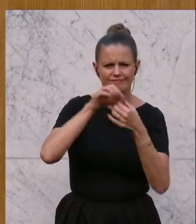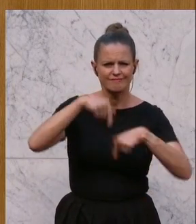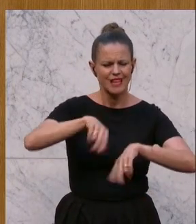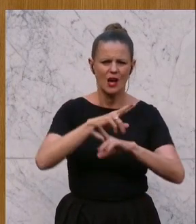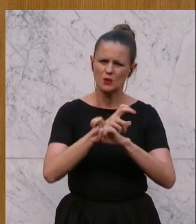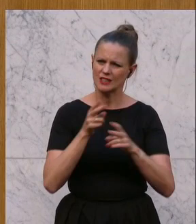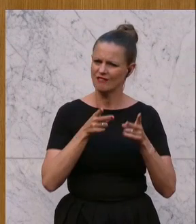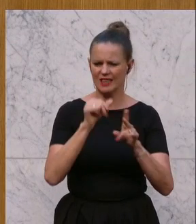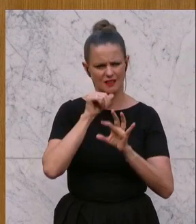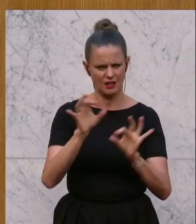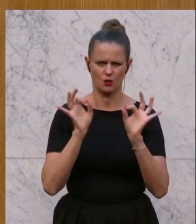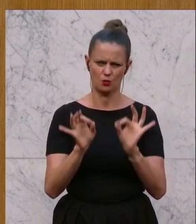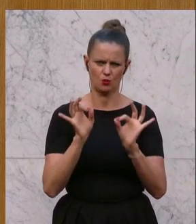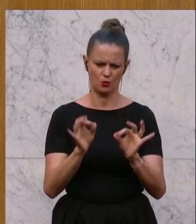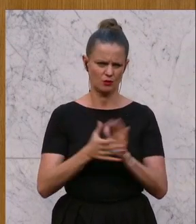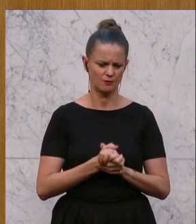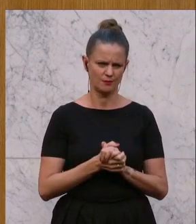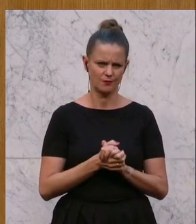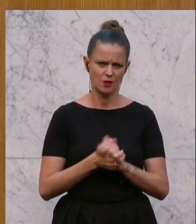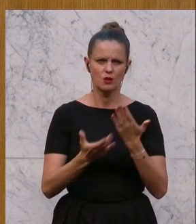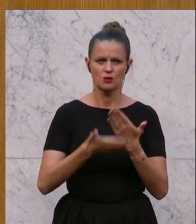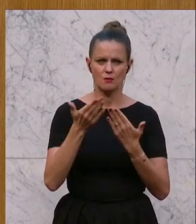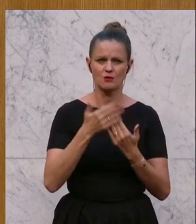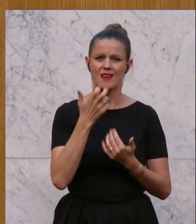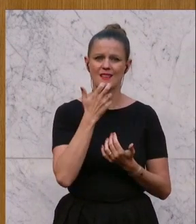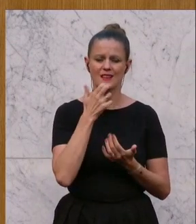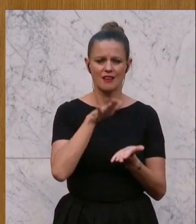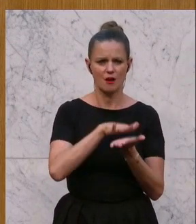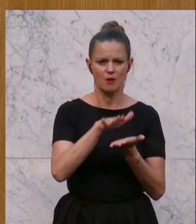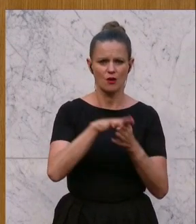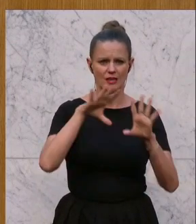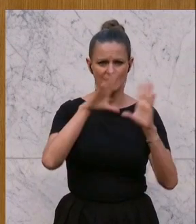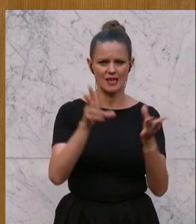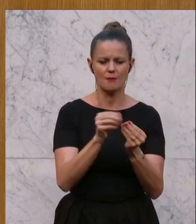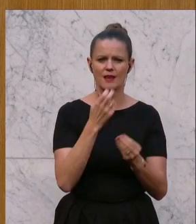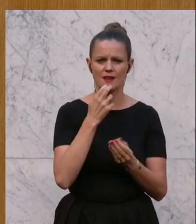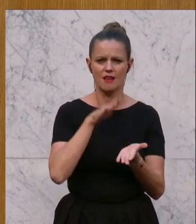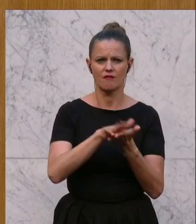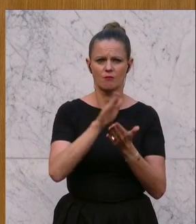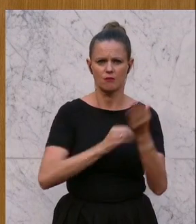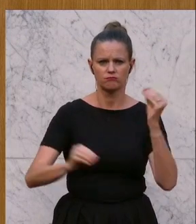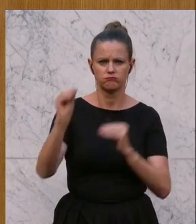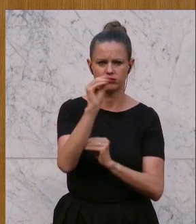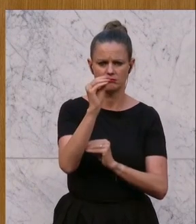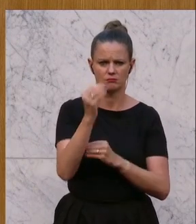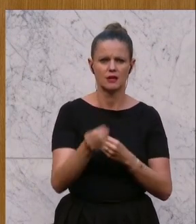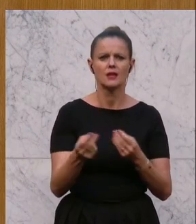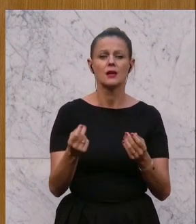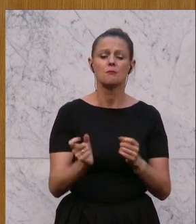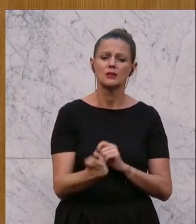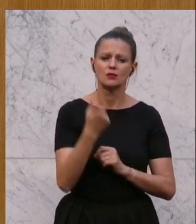auf keinem guten Weg. Das beginnt beim Energieverbrauch. Der gesamte Energieverbrauch ist gestiegen, besonders im